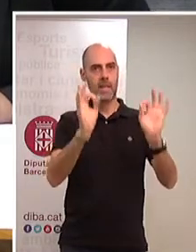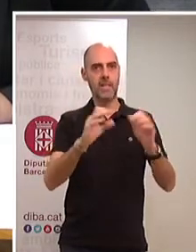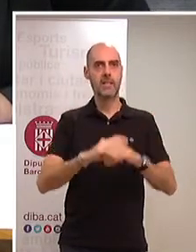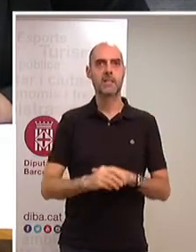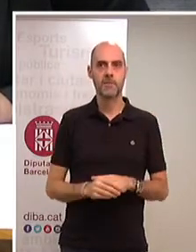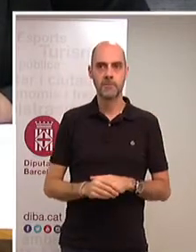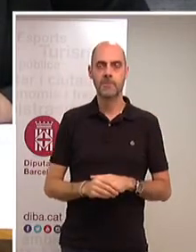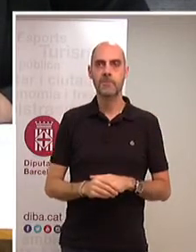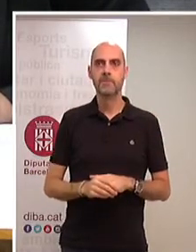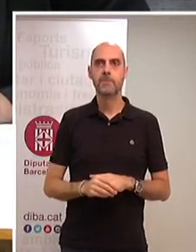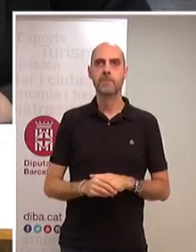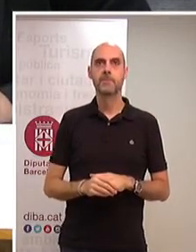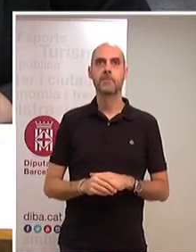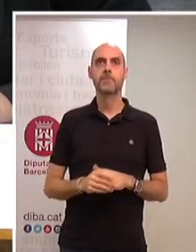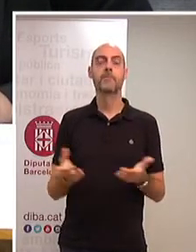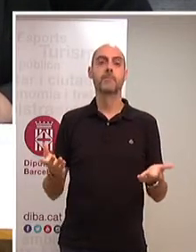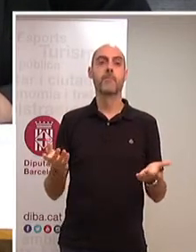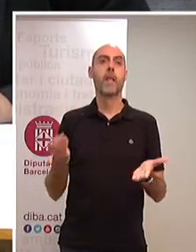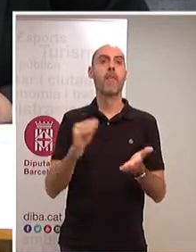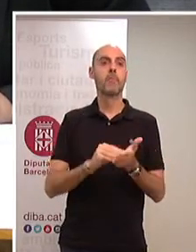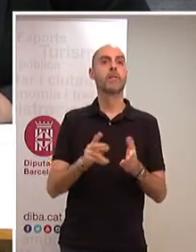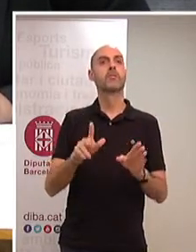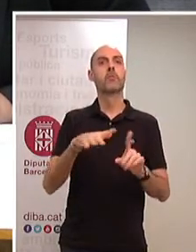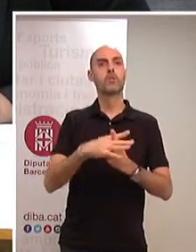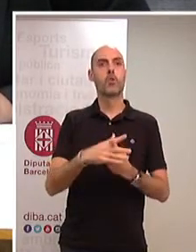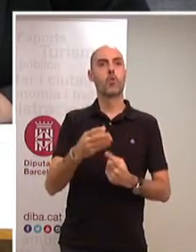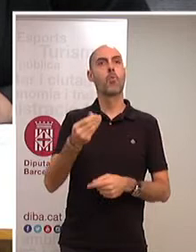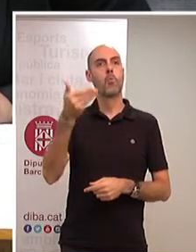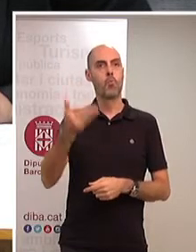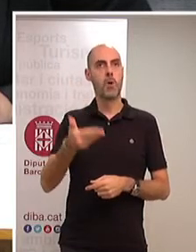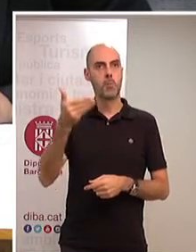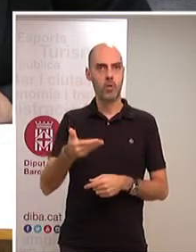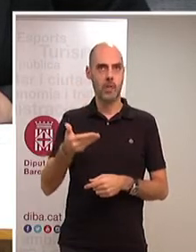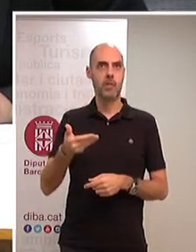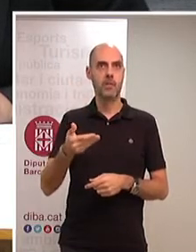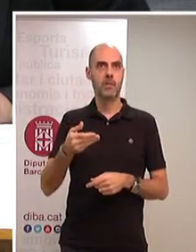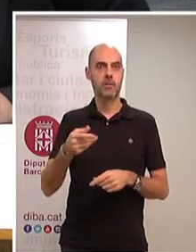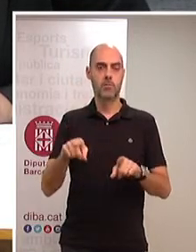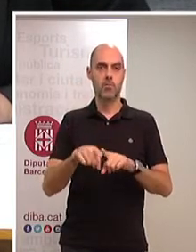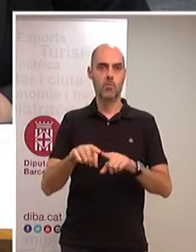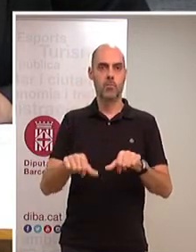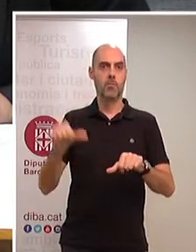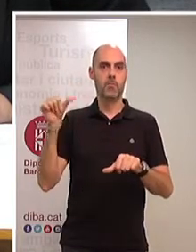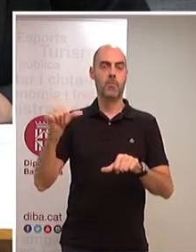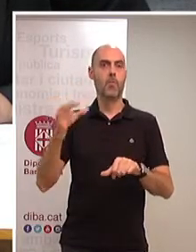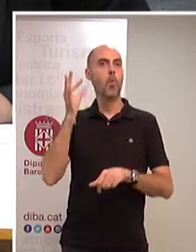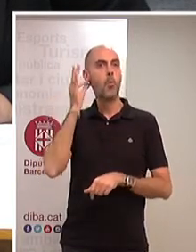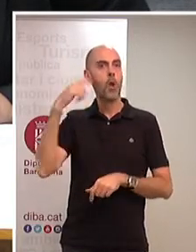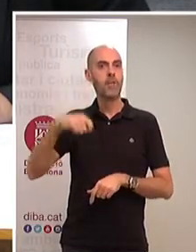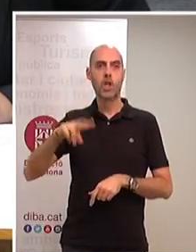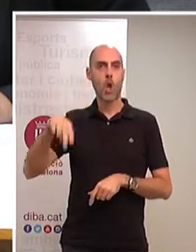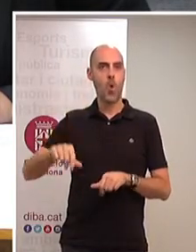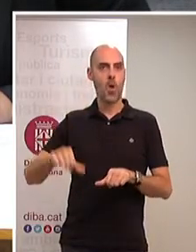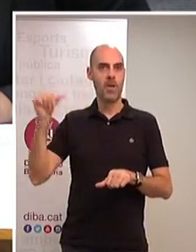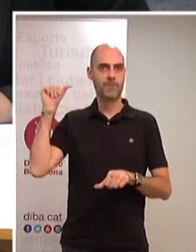seu moment ser la presidenta i que és un fet molt important a valorar que aquesta casa hagi tingut aquest mandat una presidenta per nosaltres és un element